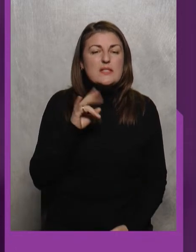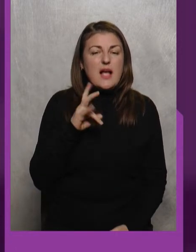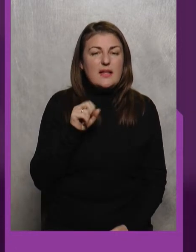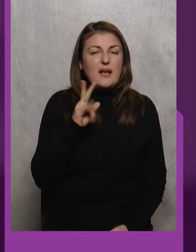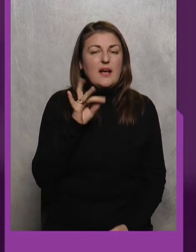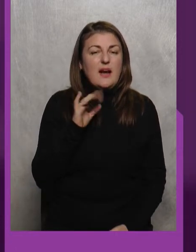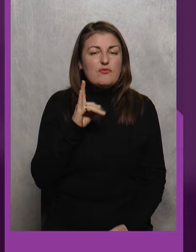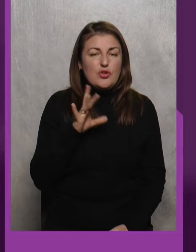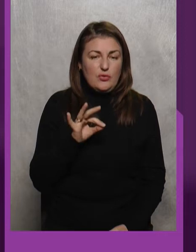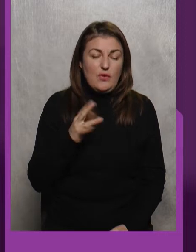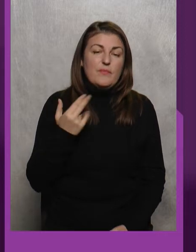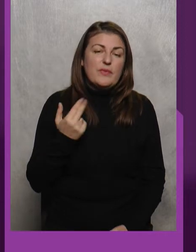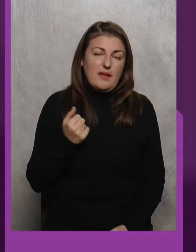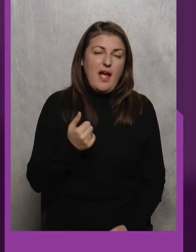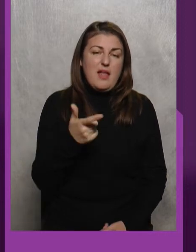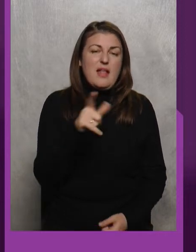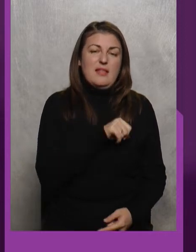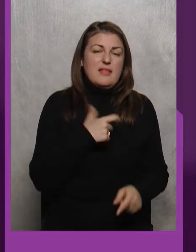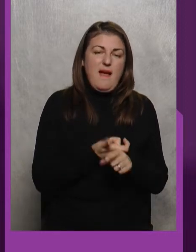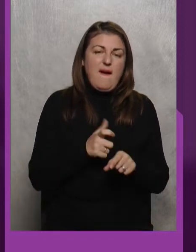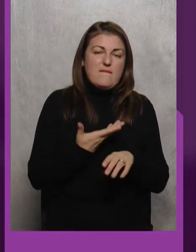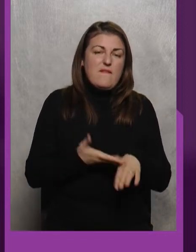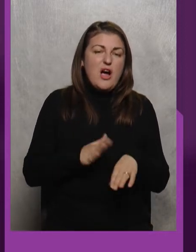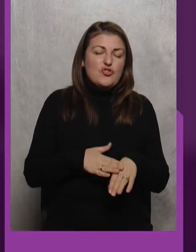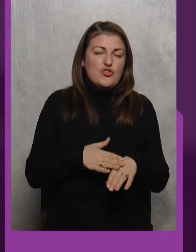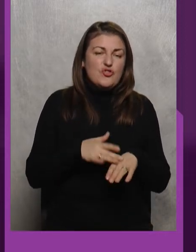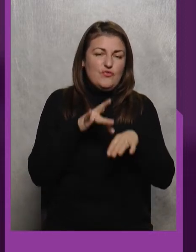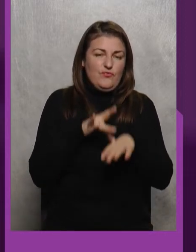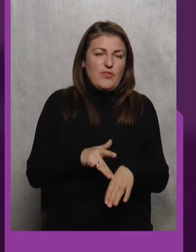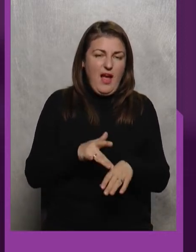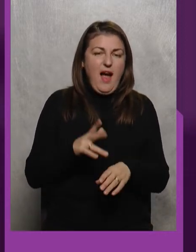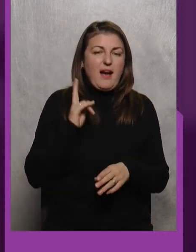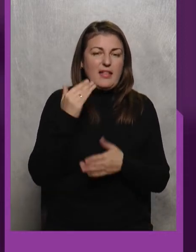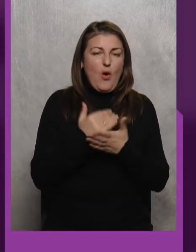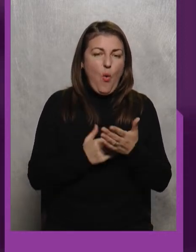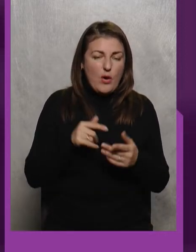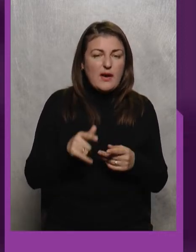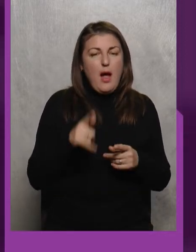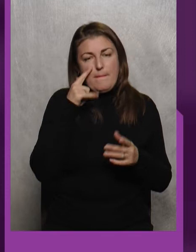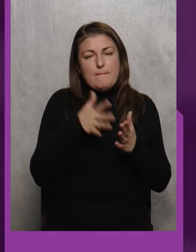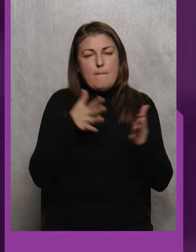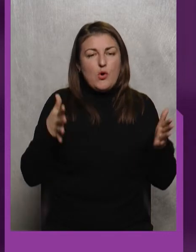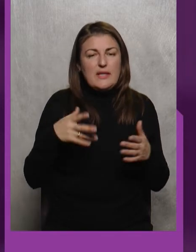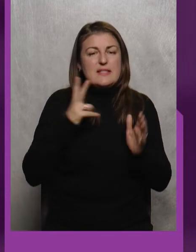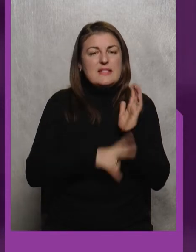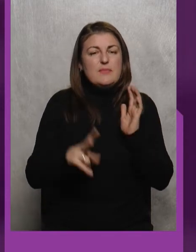мабуть Так, так, Кравченко Категорія Понад 78